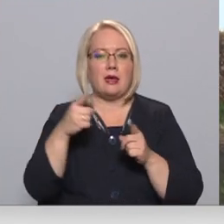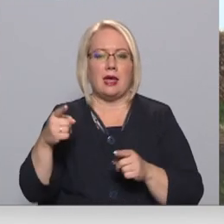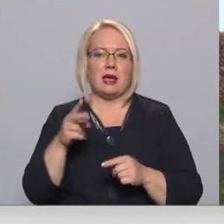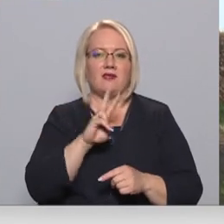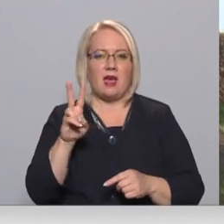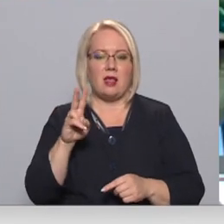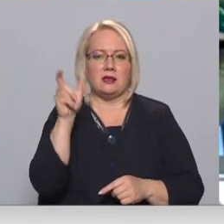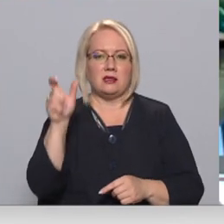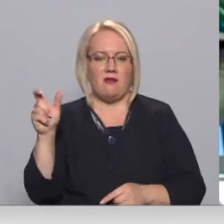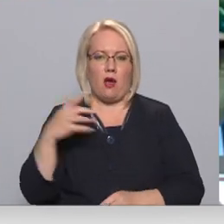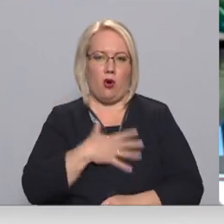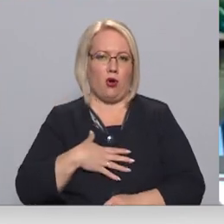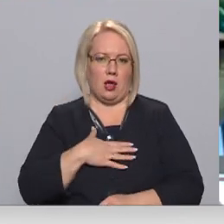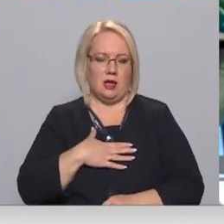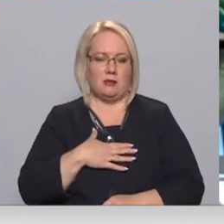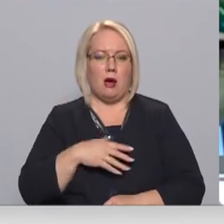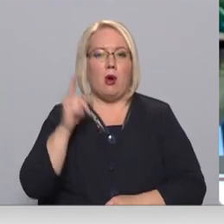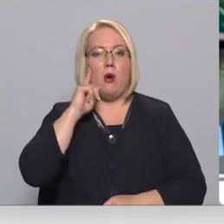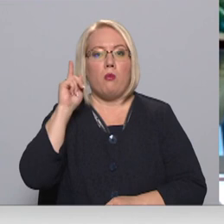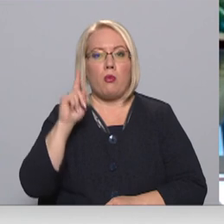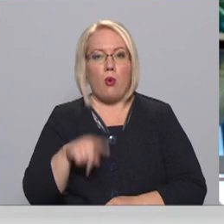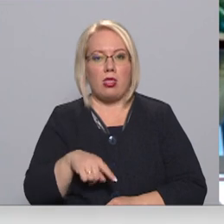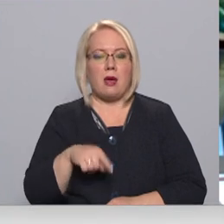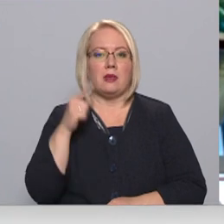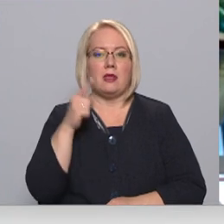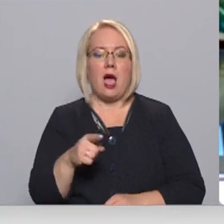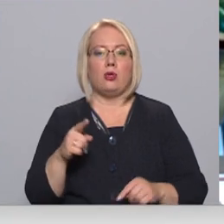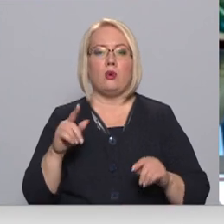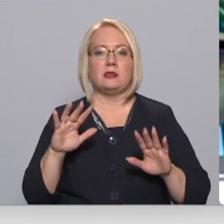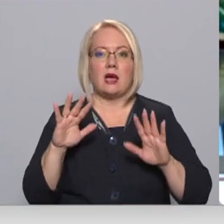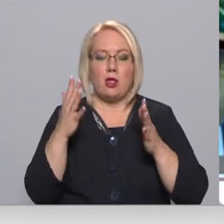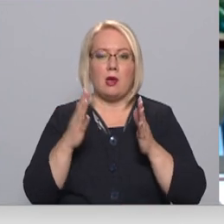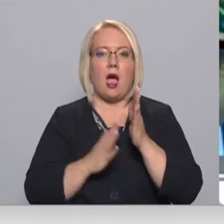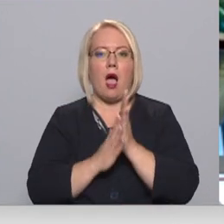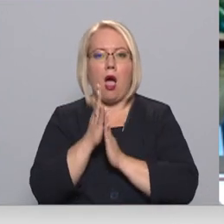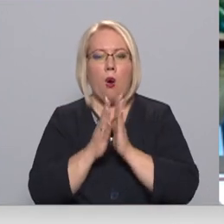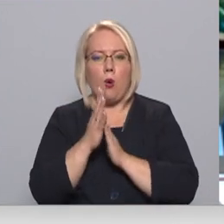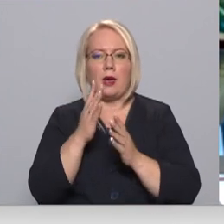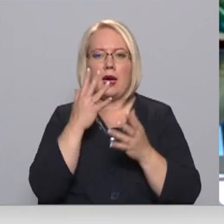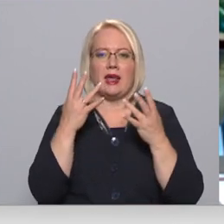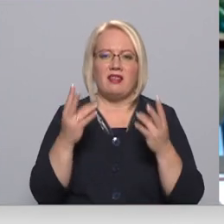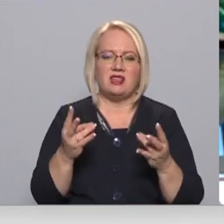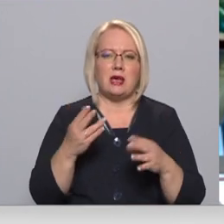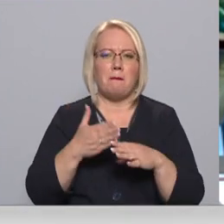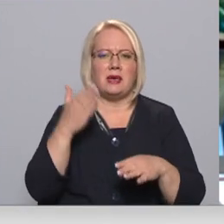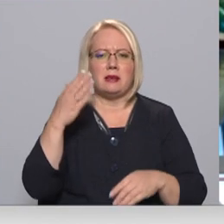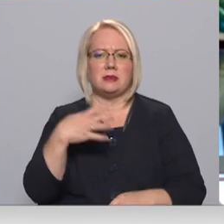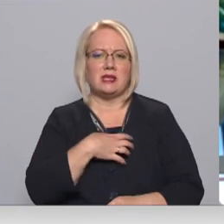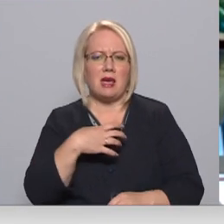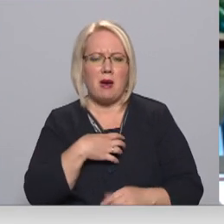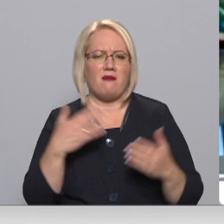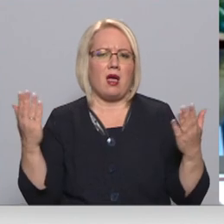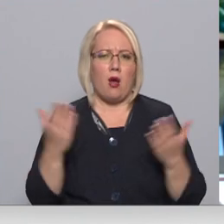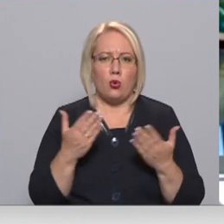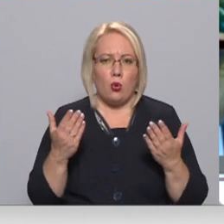organismam. Protams, tādos gadījumos, ja augi ir inficēti ar kādām bīstamām slimībām, karantēnas vai kaut